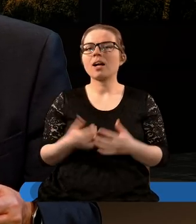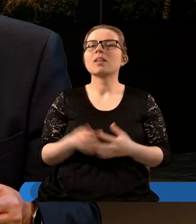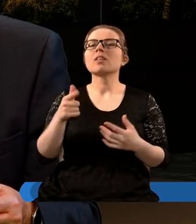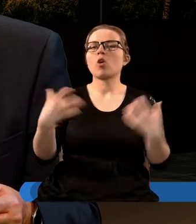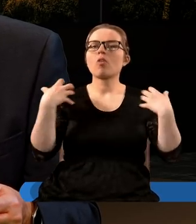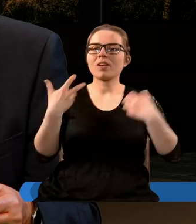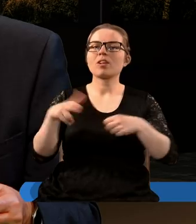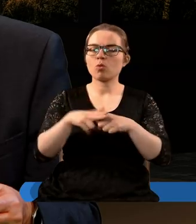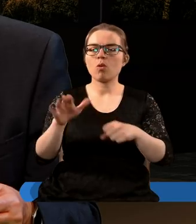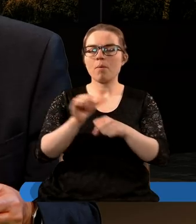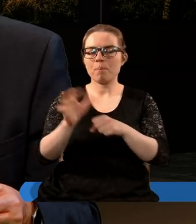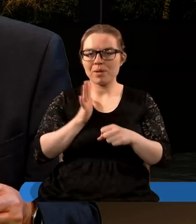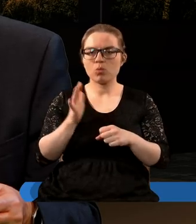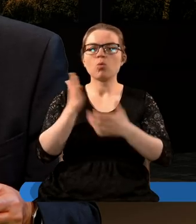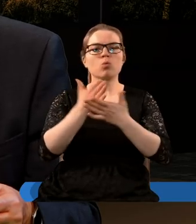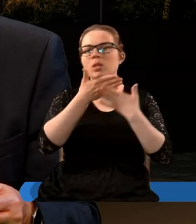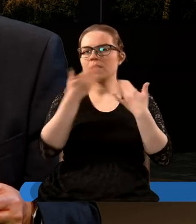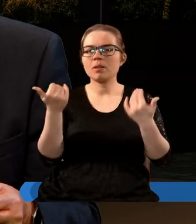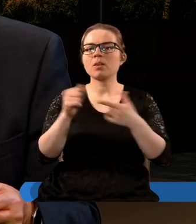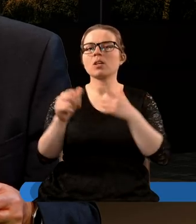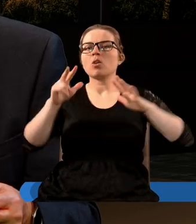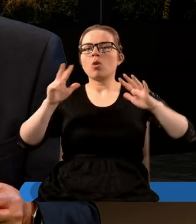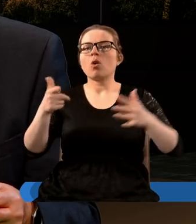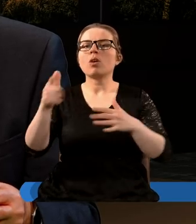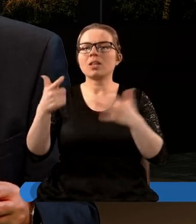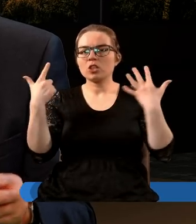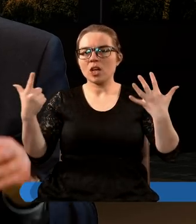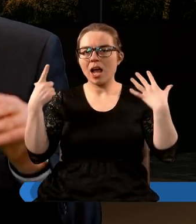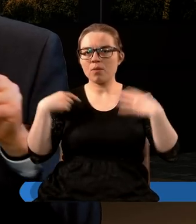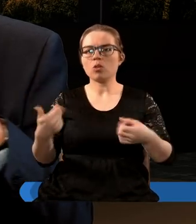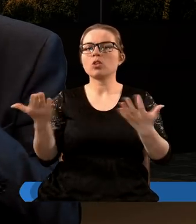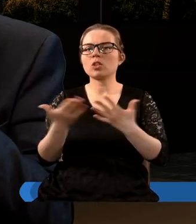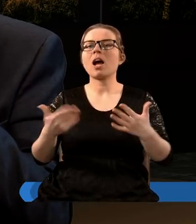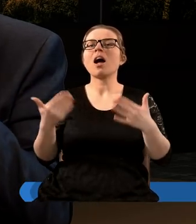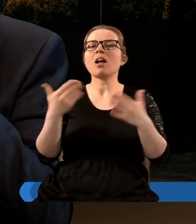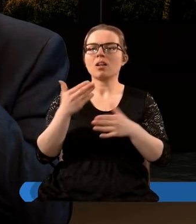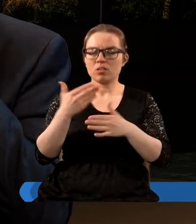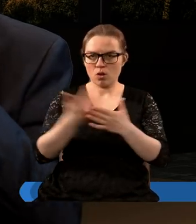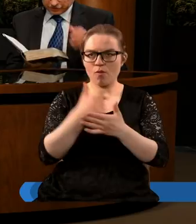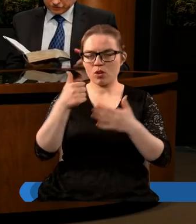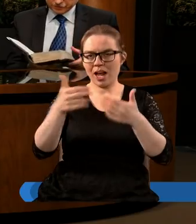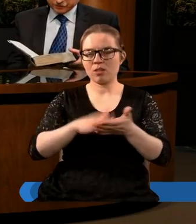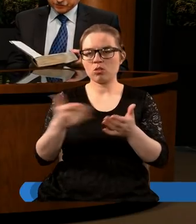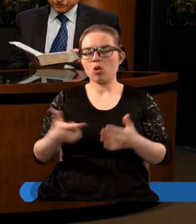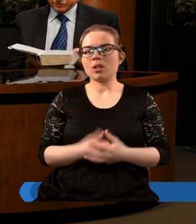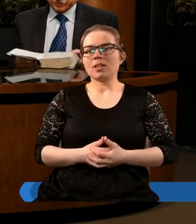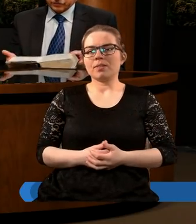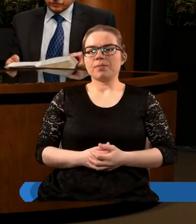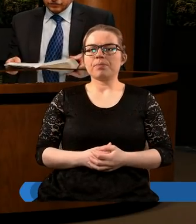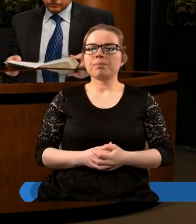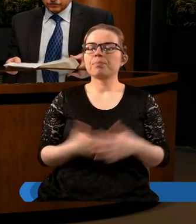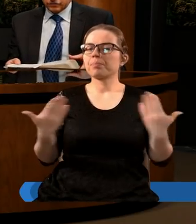A zwierzę, które było, a już go nie ma jest ósmym i jest z owych siedmiu idzie na zatracenie. Dziękuję.